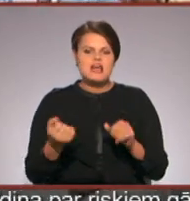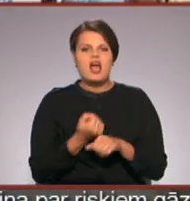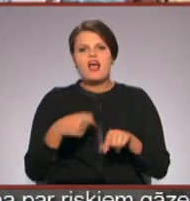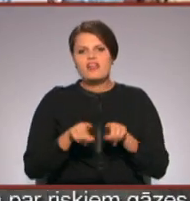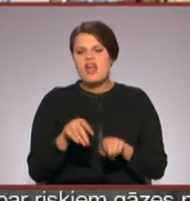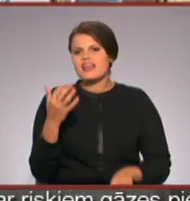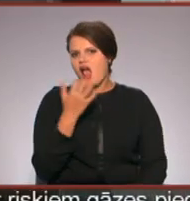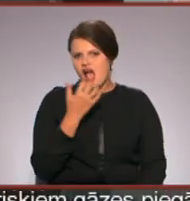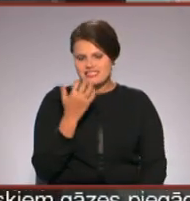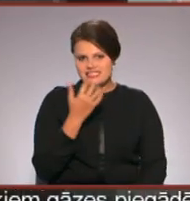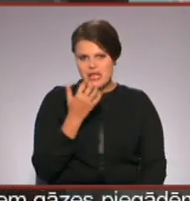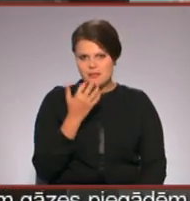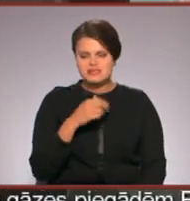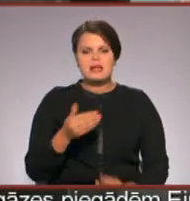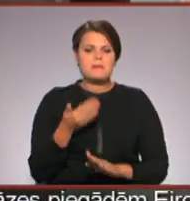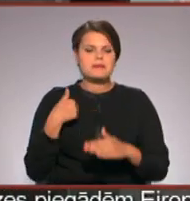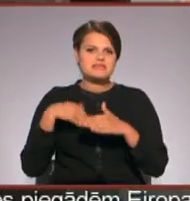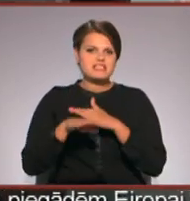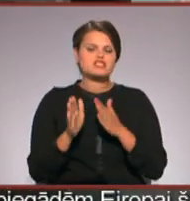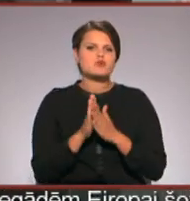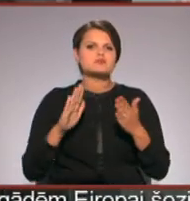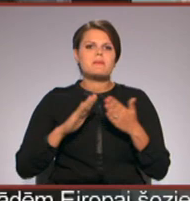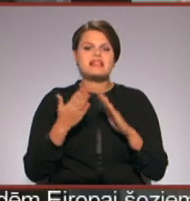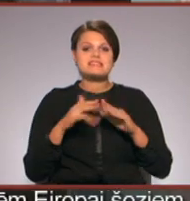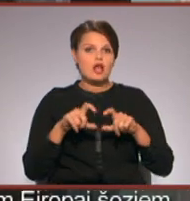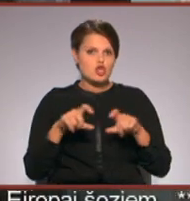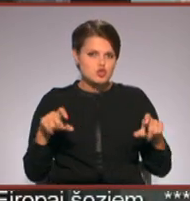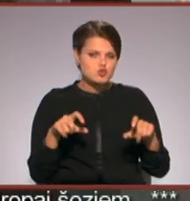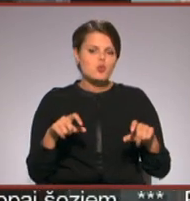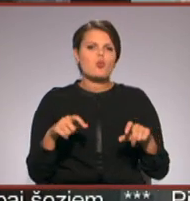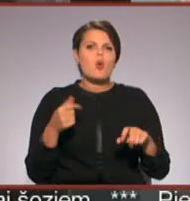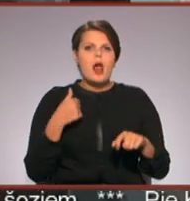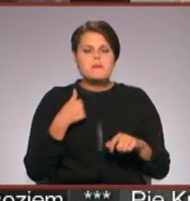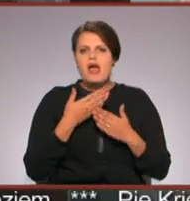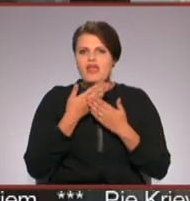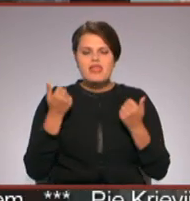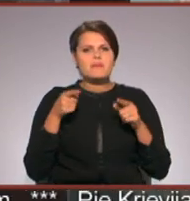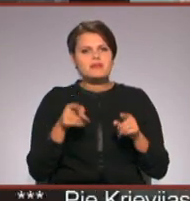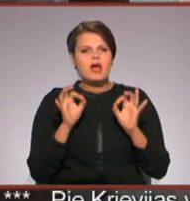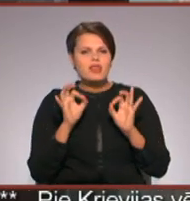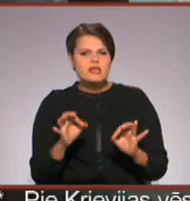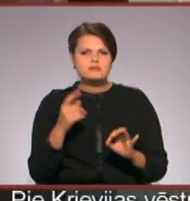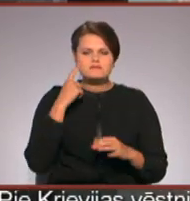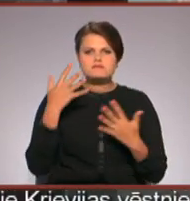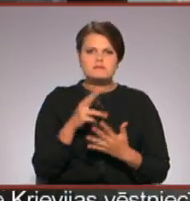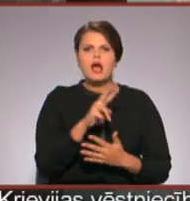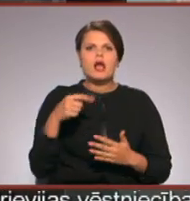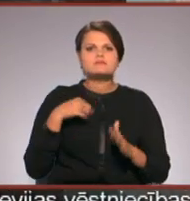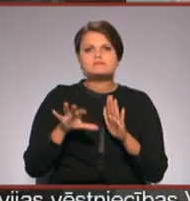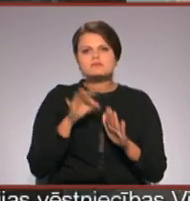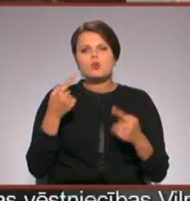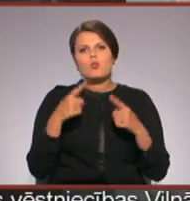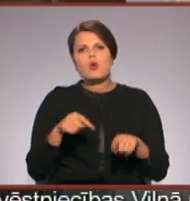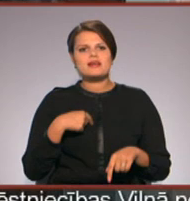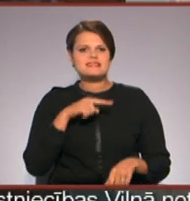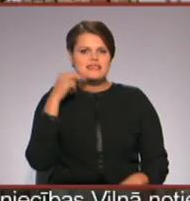gan ārvalstīs. Pirms es aizgāju uz pilsētas skolu. Man nebija tādas īsti nostājas, kas es būšu, par ko